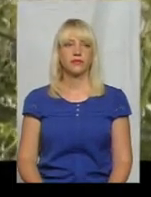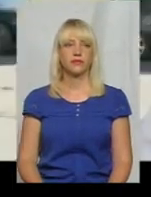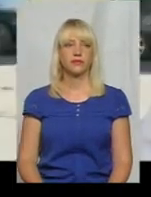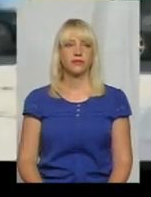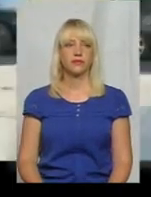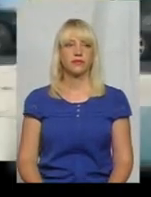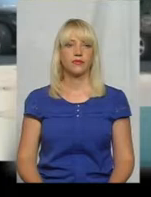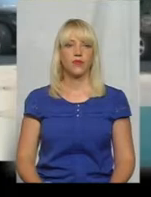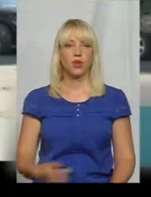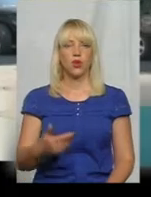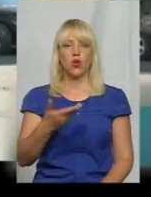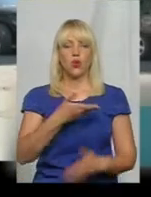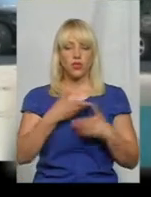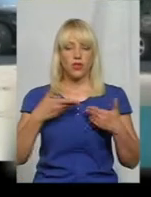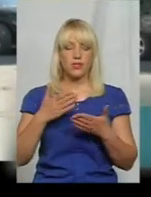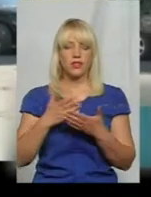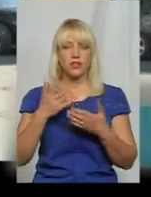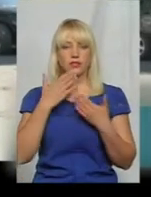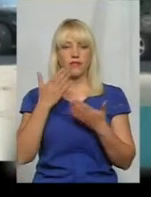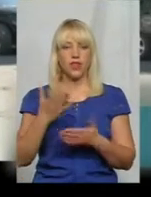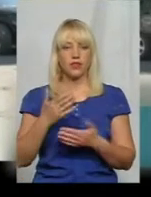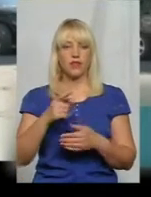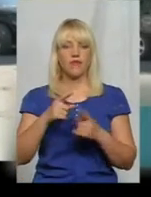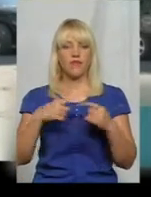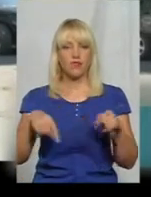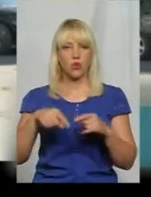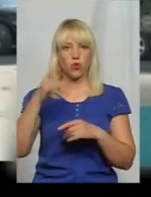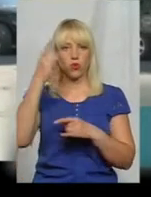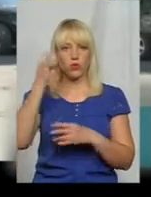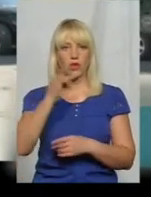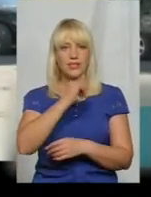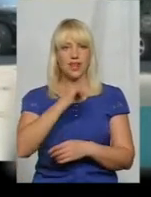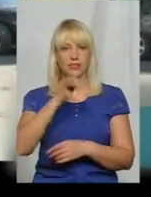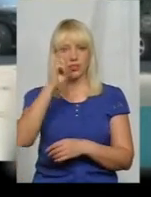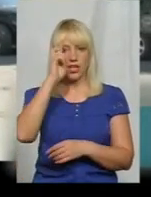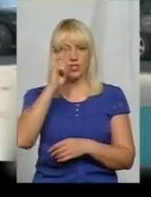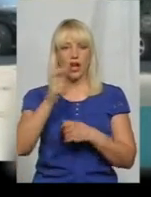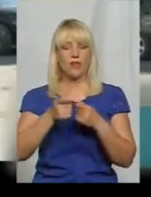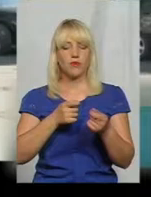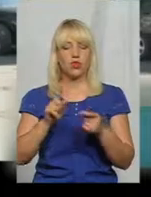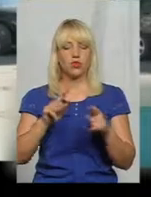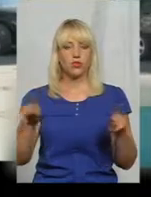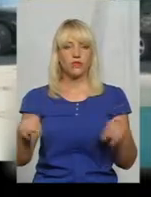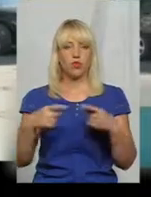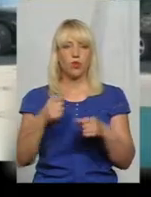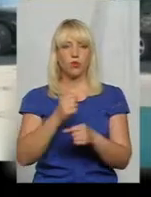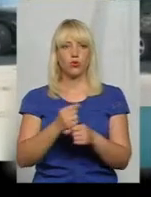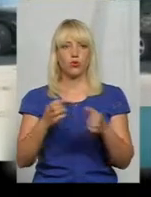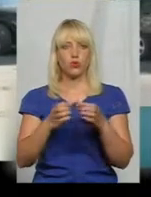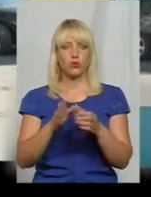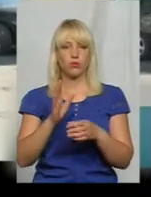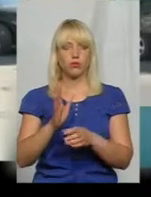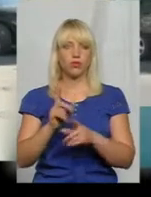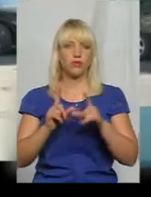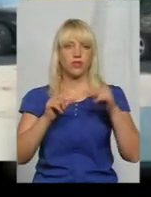До нас є звернення з відділу культури, Яславської райдержадміністрації щодо створення робочої групи. Буде виїзд,